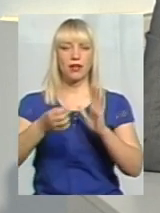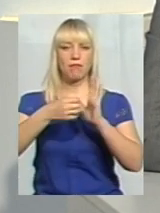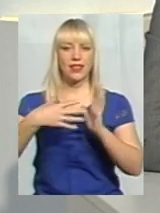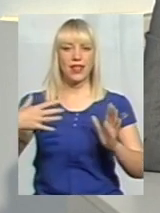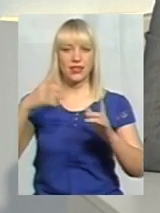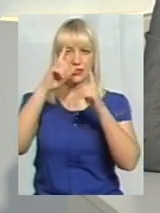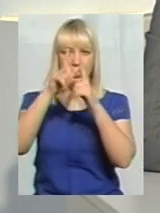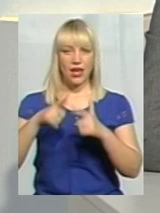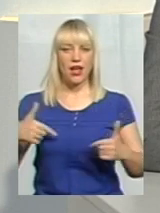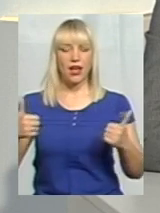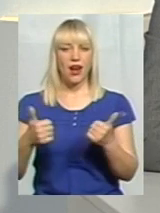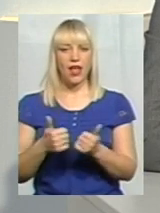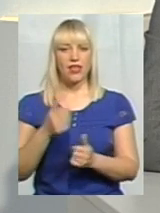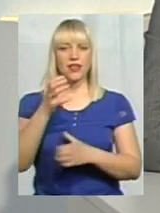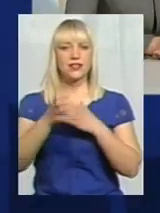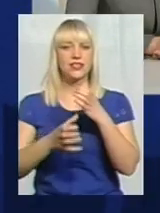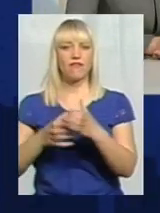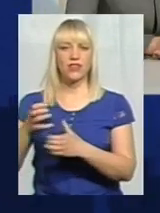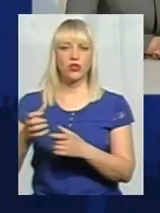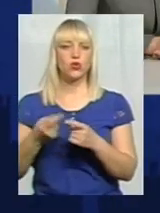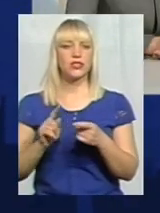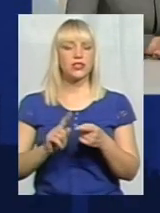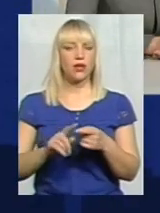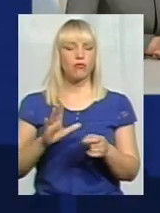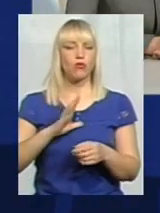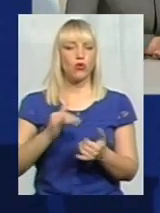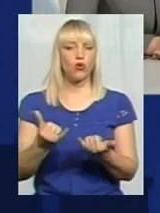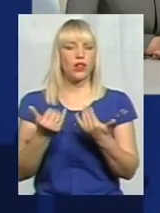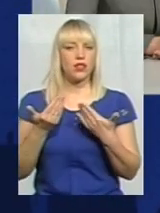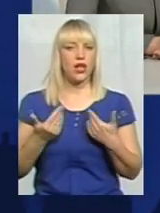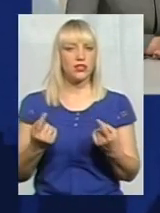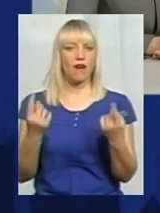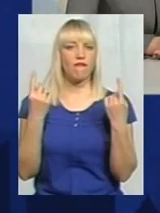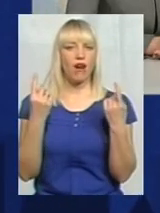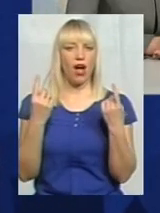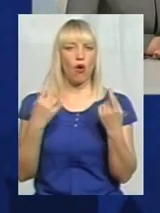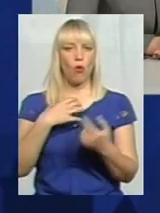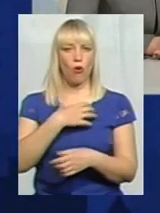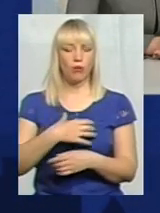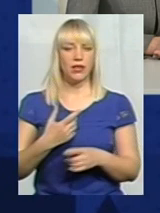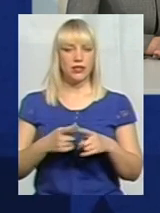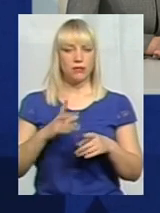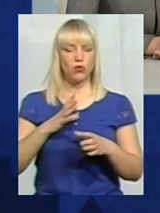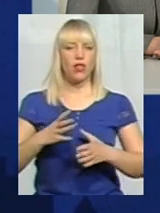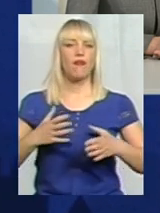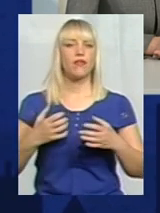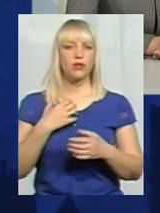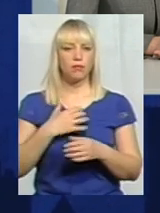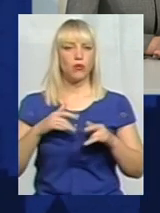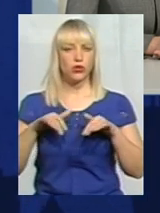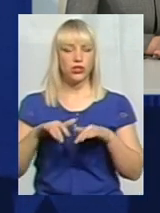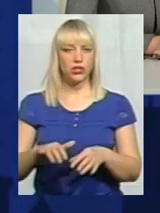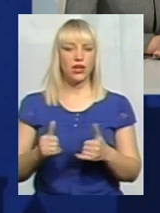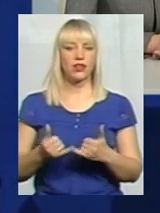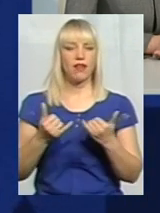нас було також дуже вагомим, і для нашої області це була дуже велика подія, і це подія і для всієї